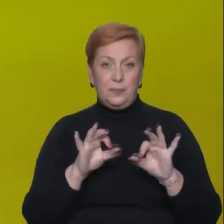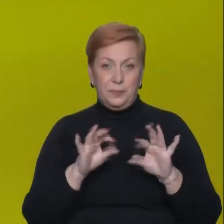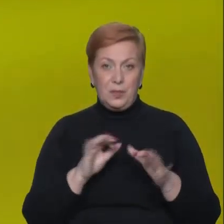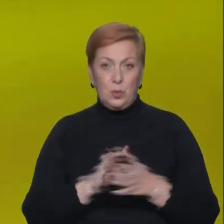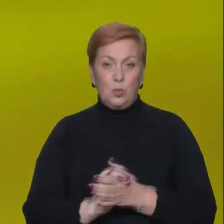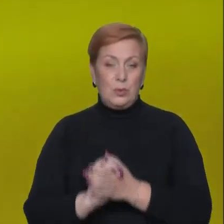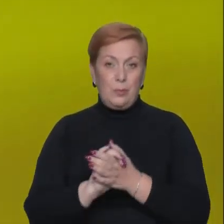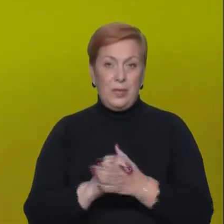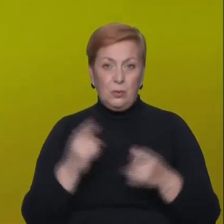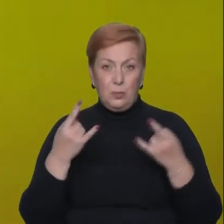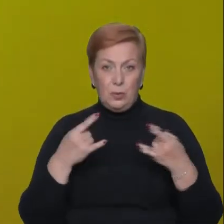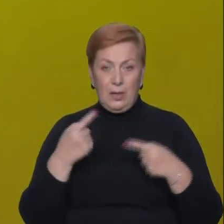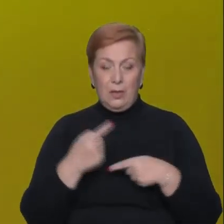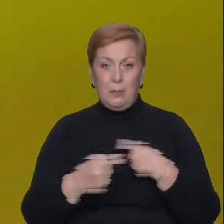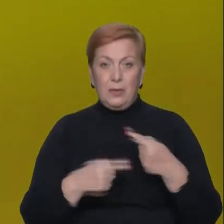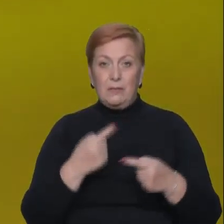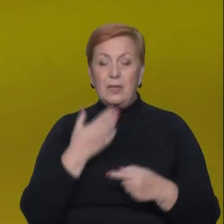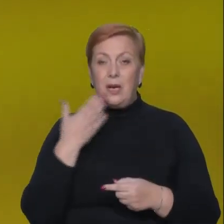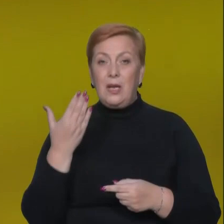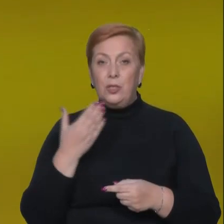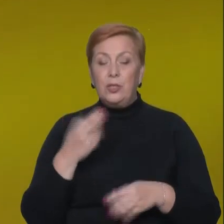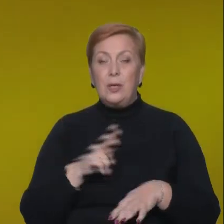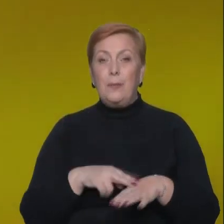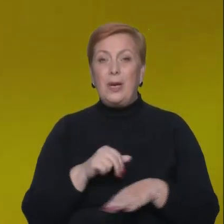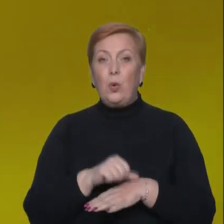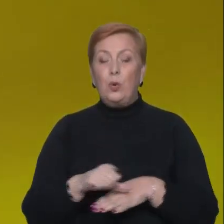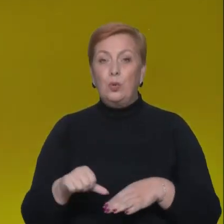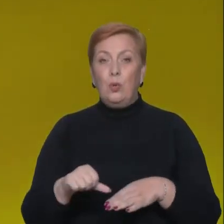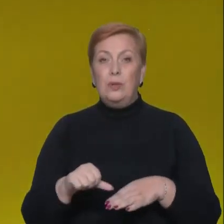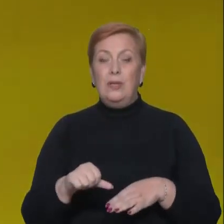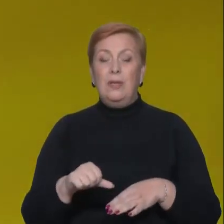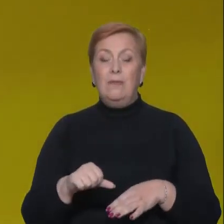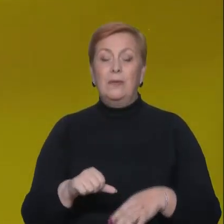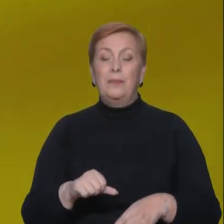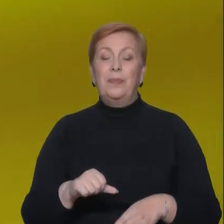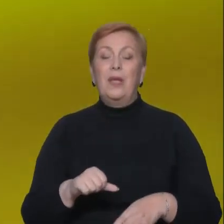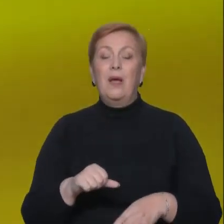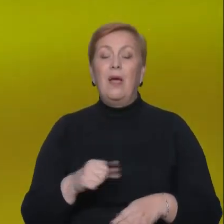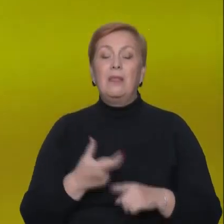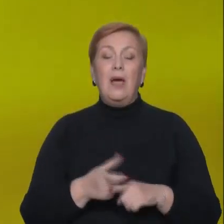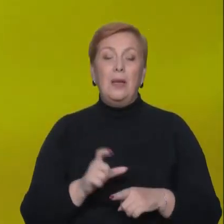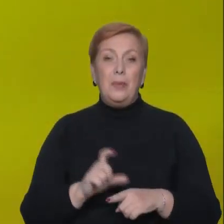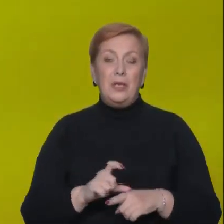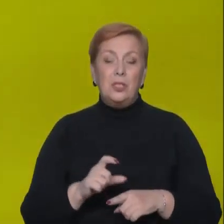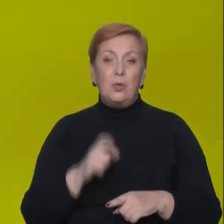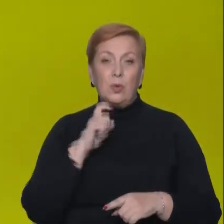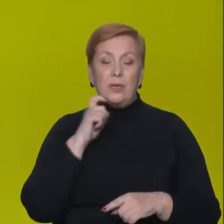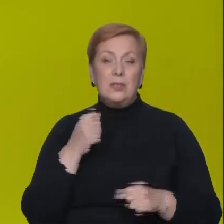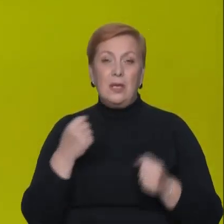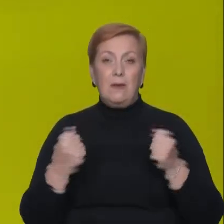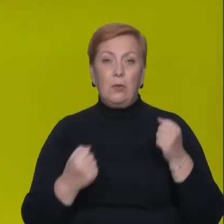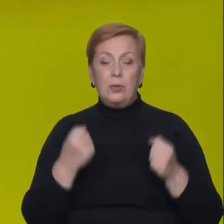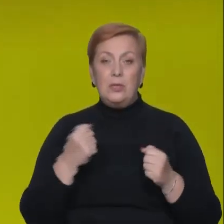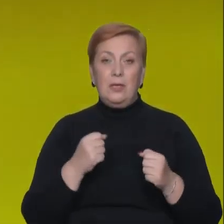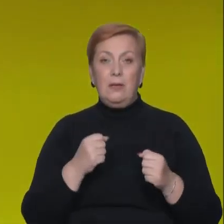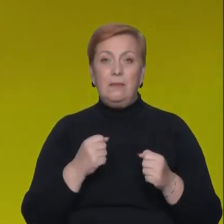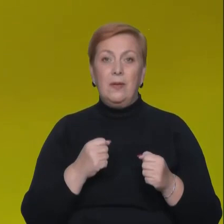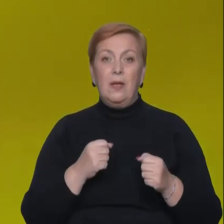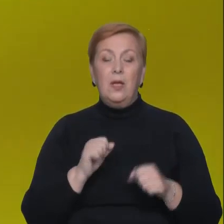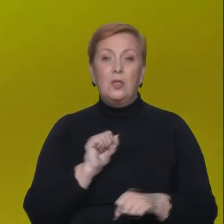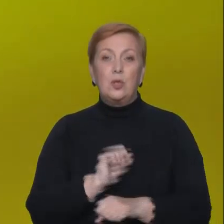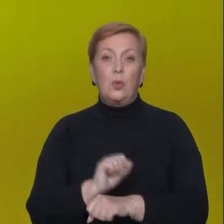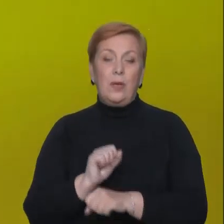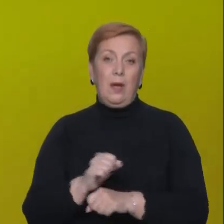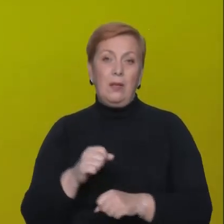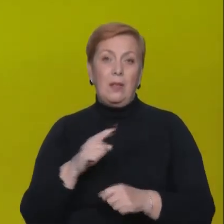Суспільному в ефірі телемарафону речник прикордонників Андрій Демченко. Найбільше українських водіїв стоять на пунктах пропуску